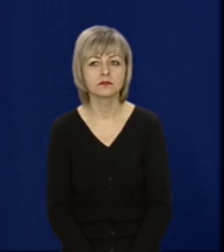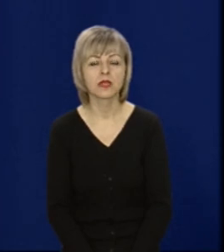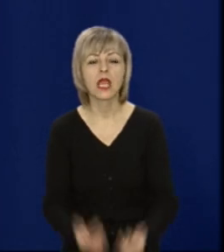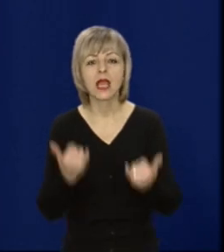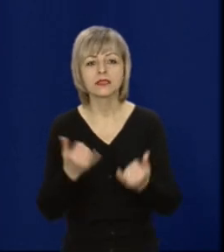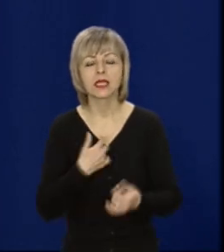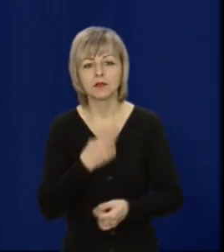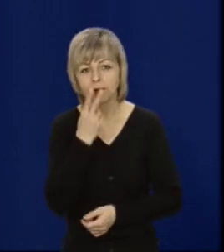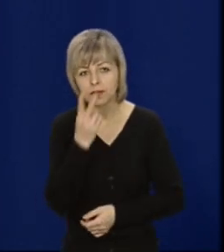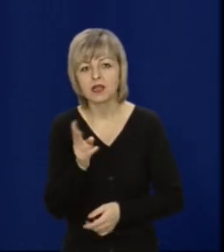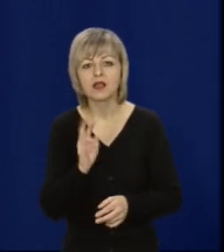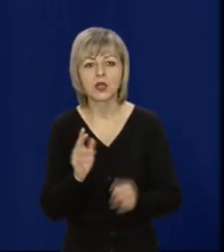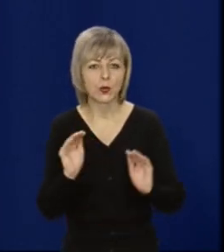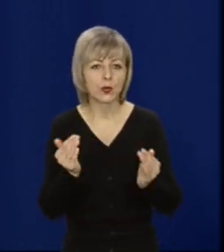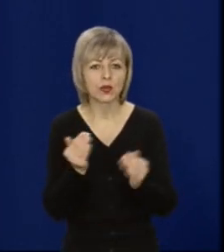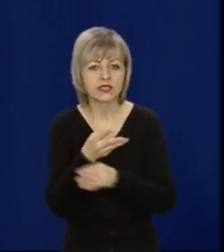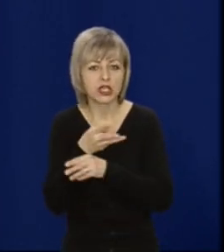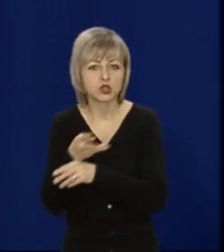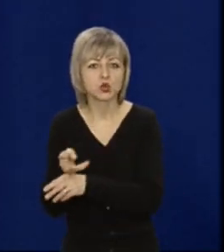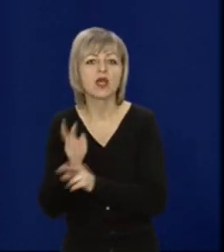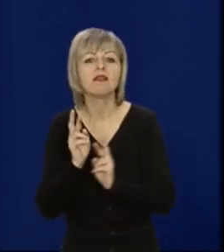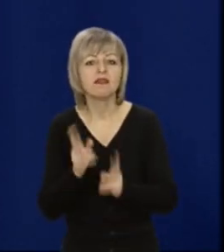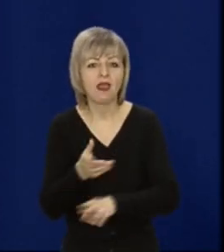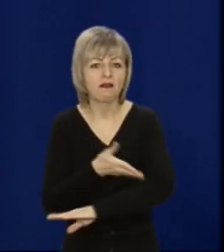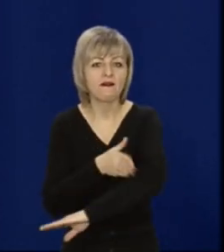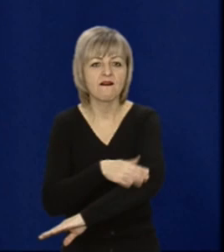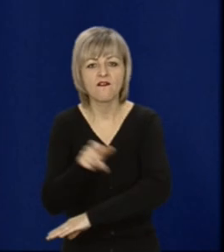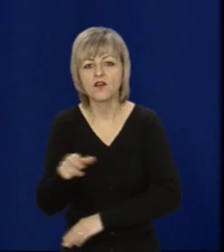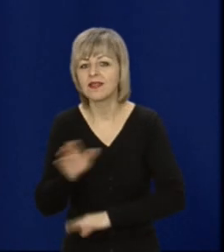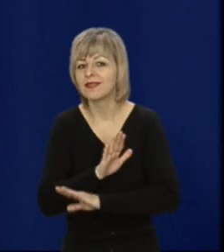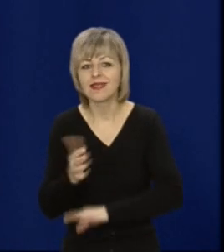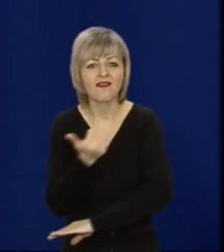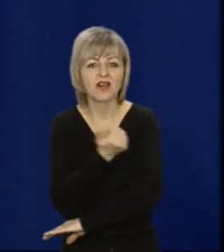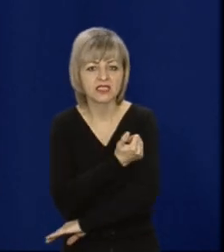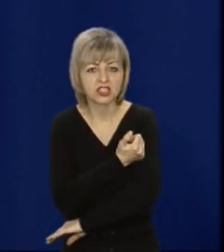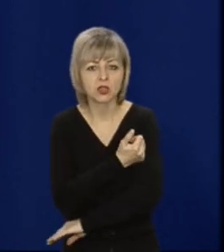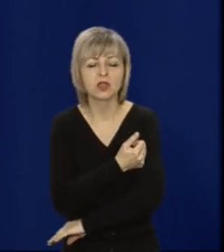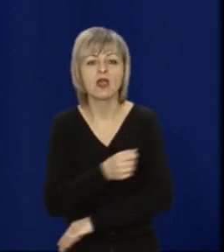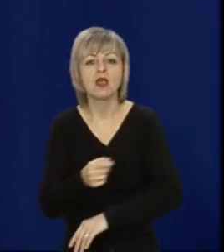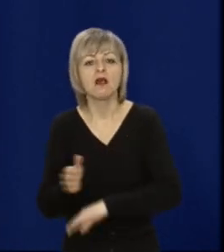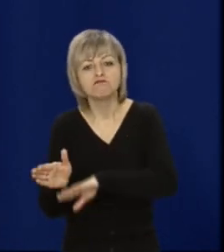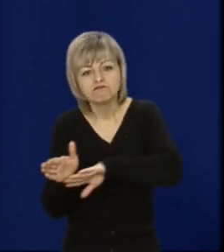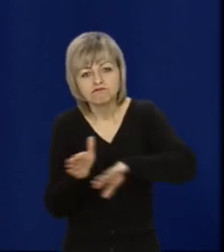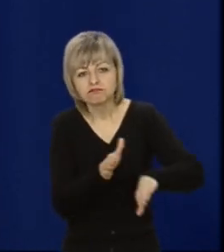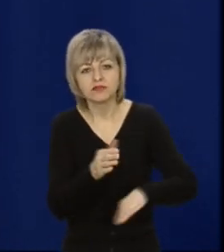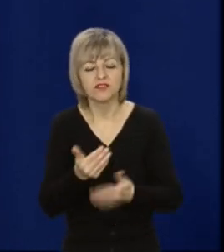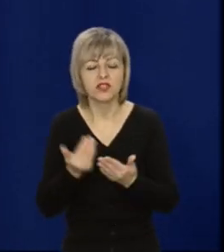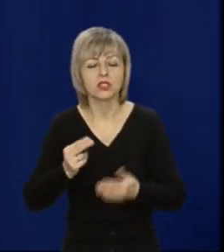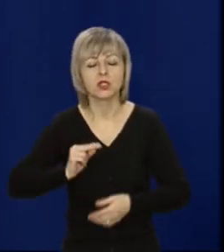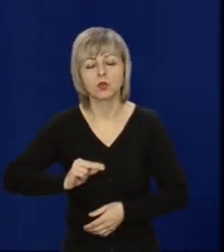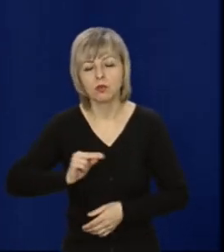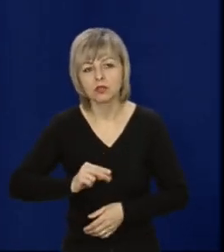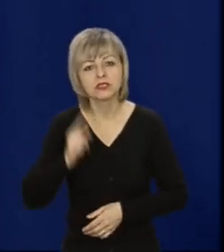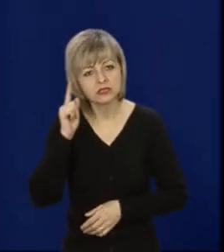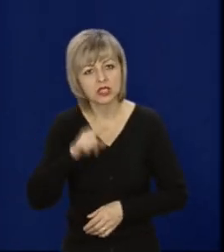Зараз ми переглянули короткий сюжет про те, як волинян, невакцинованих волинян відсторонюють від роботи. Зокрема, відомо,